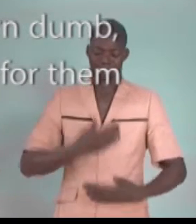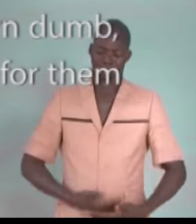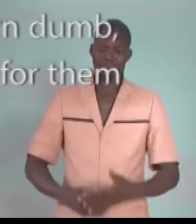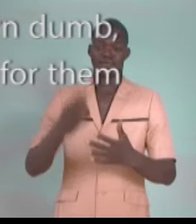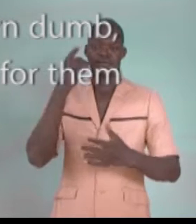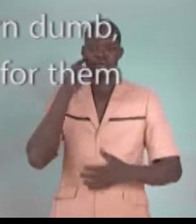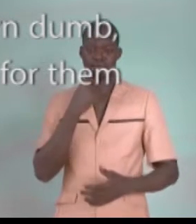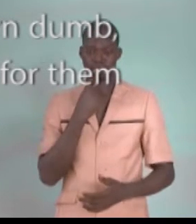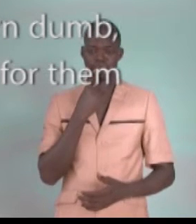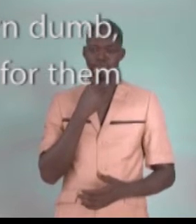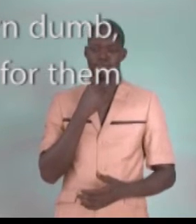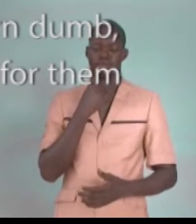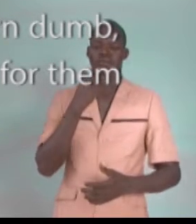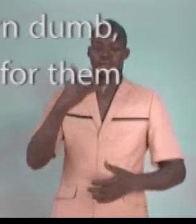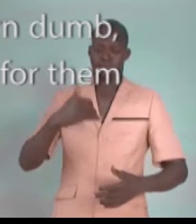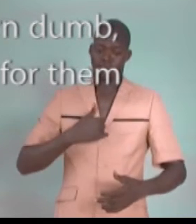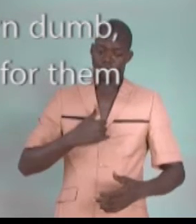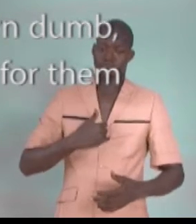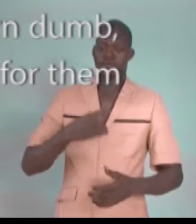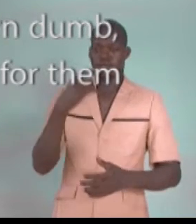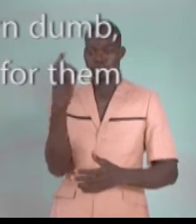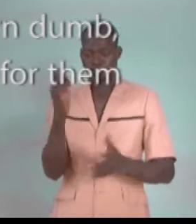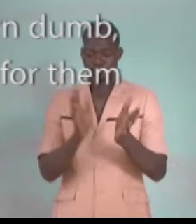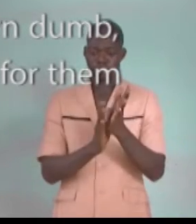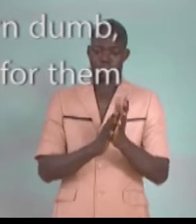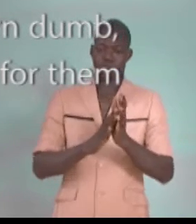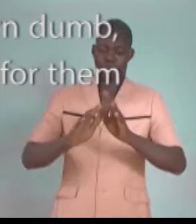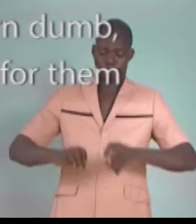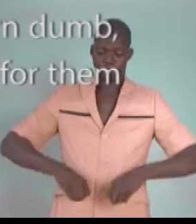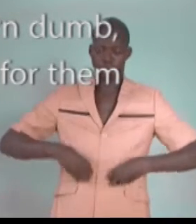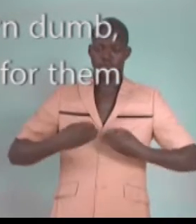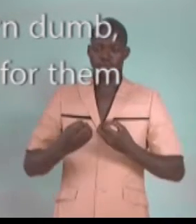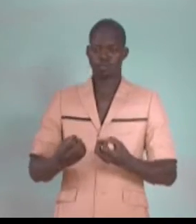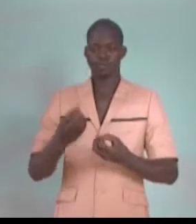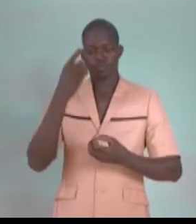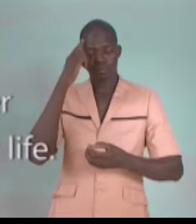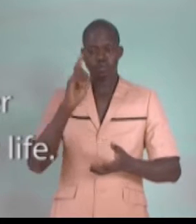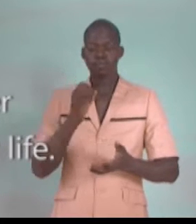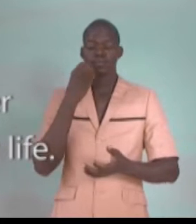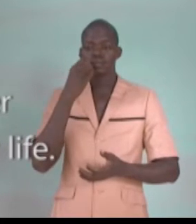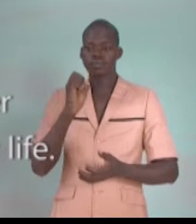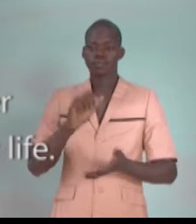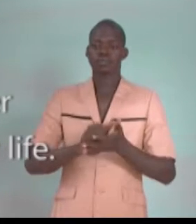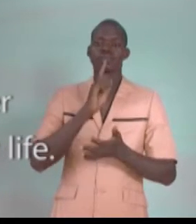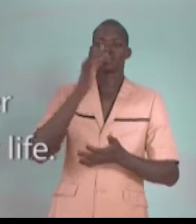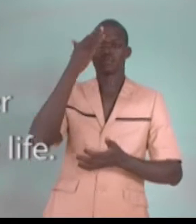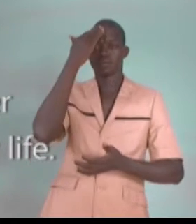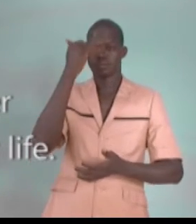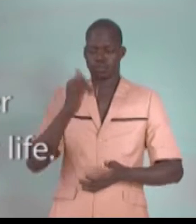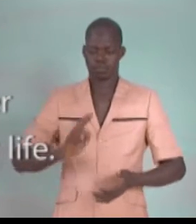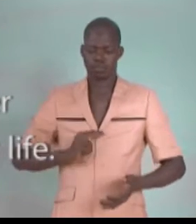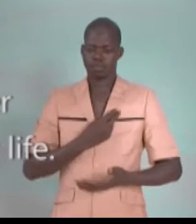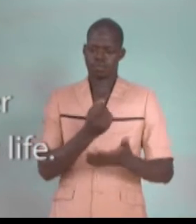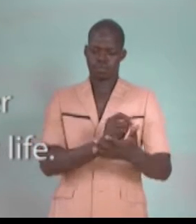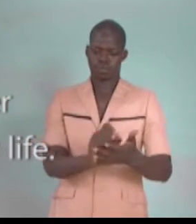-muette, il y a niamoui une école qui existe pour eux et c'est pourquoi nous l'y avons